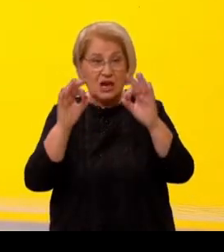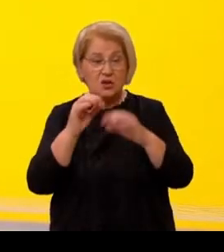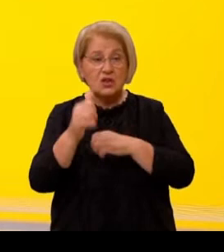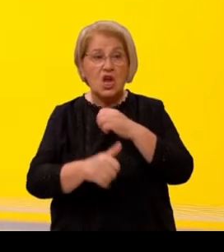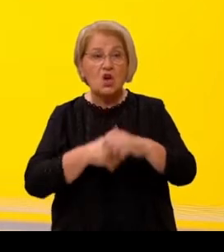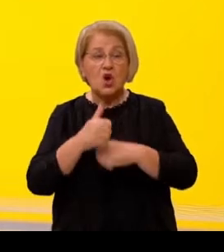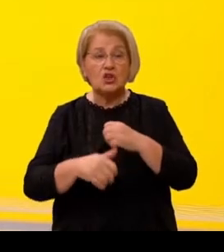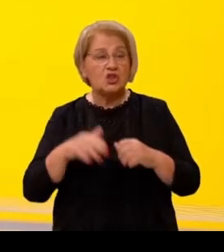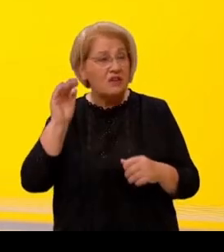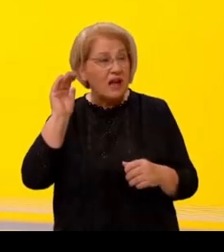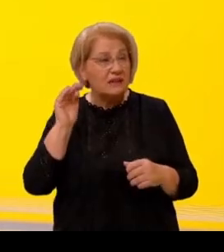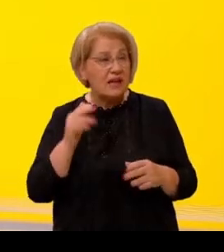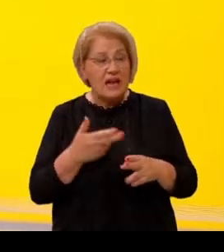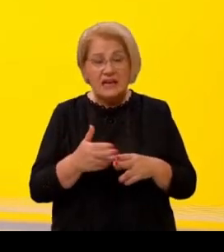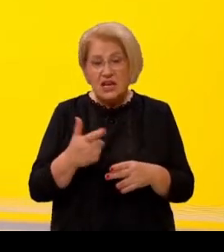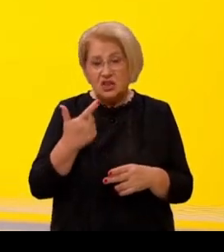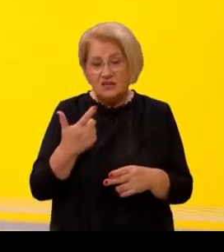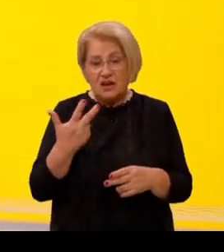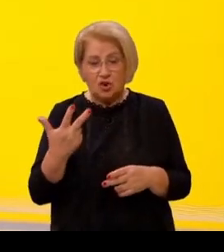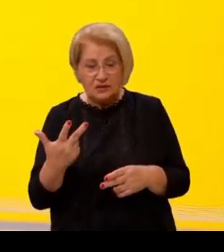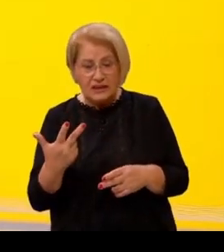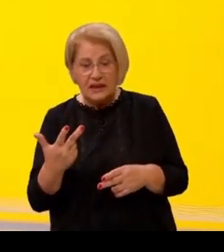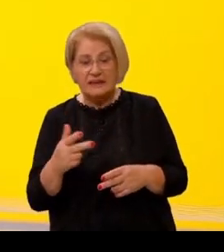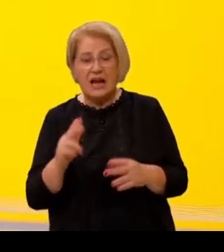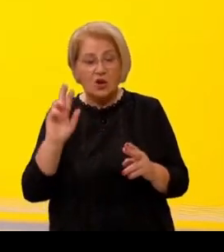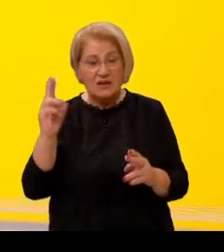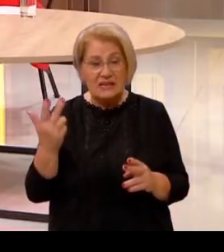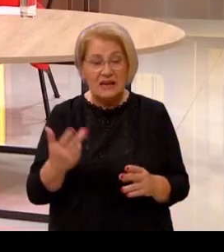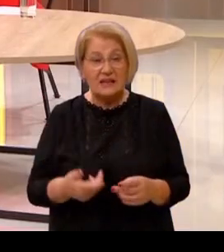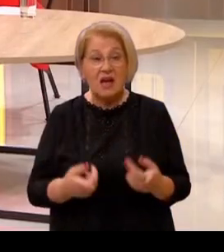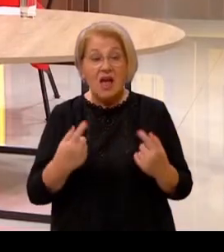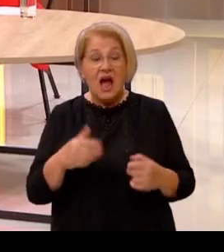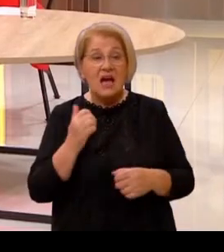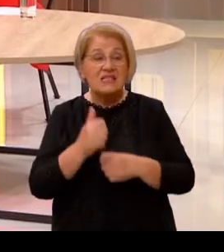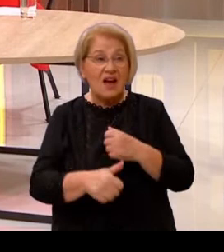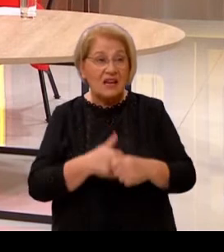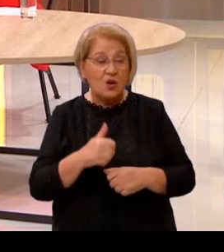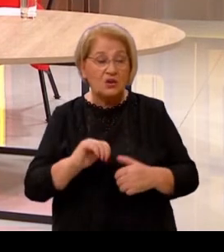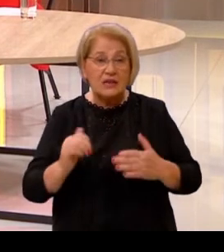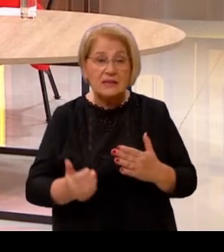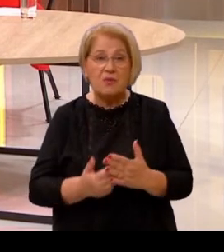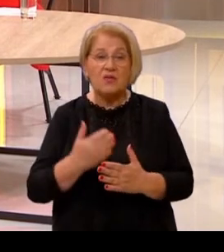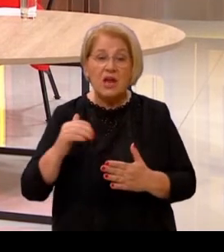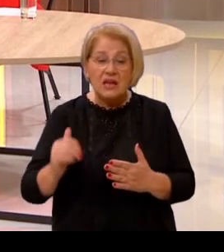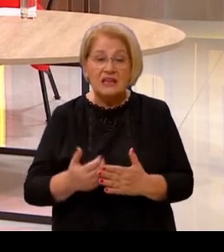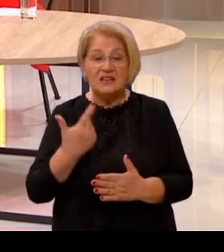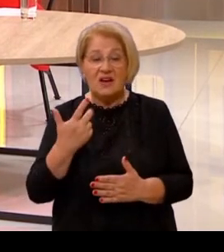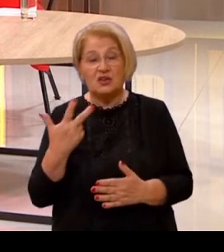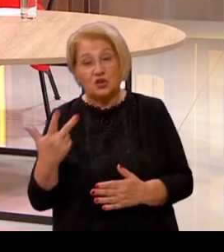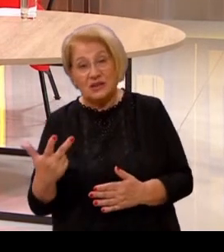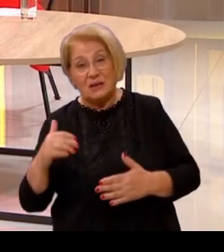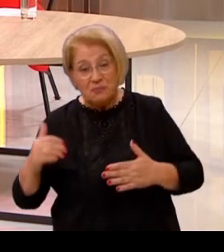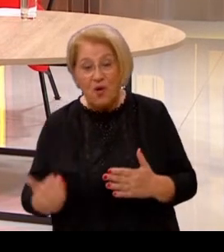godišnje vladajući riješe tek dva do tri takva zahtjeva, a svake godine se pojavi uvijek još dva do tri takva